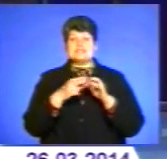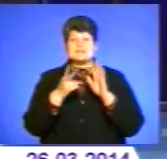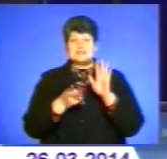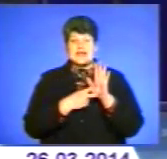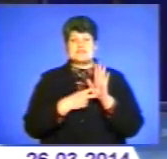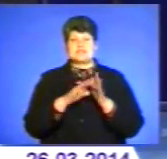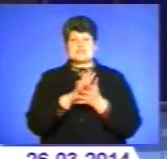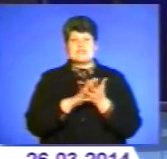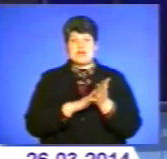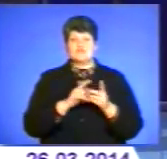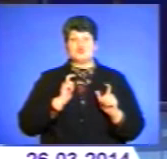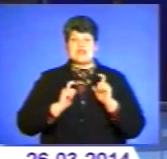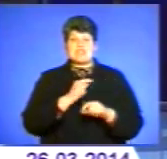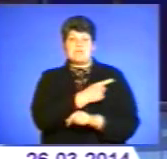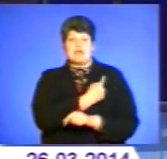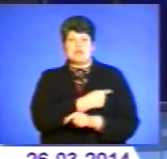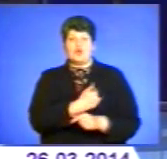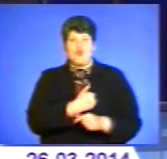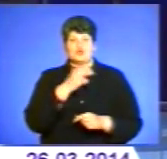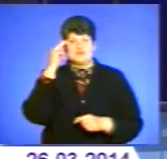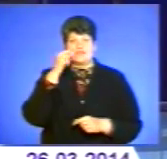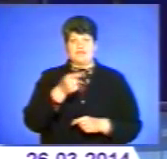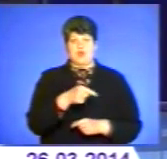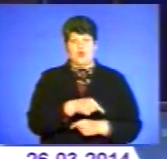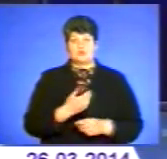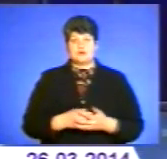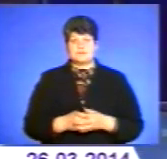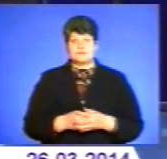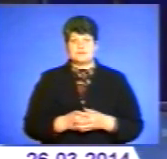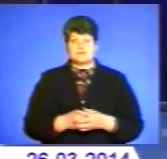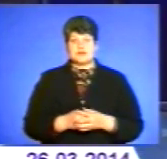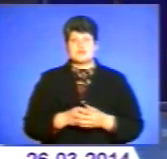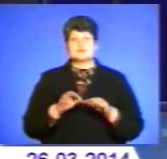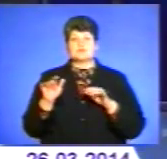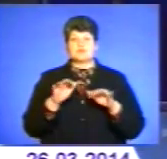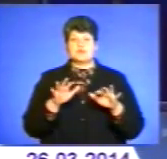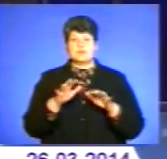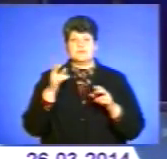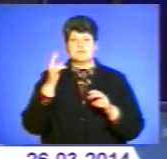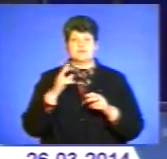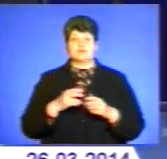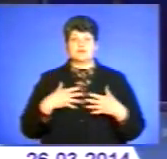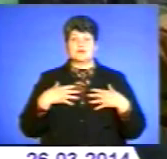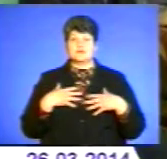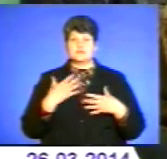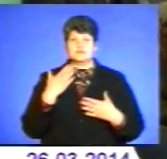студентів-медиків, які виявили бажання навчатися у Тернополі. Зі сподейми з Криму спілкувалася Лілія Лобур.